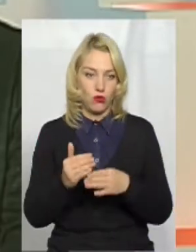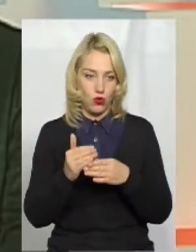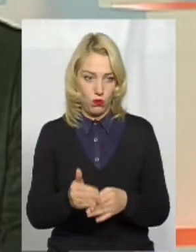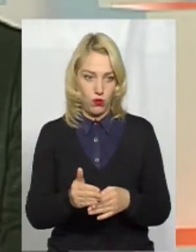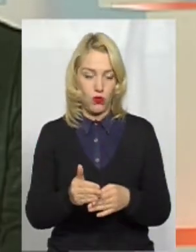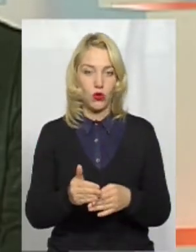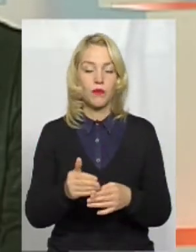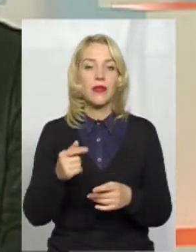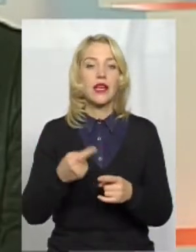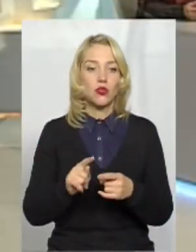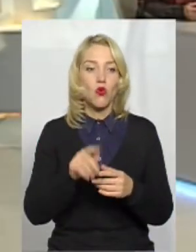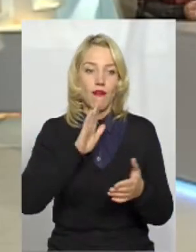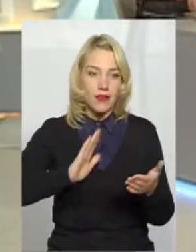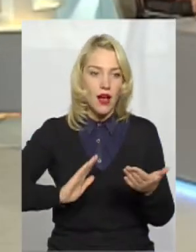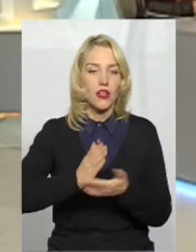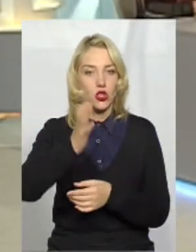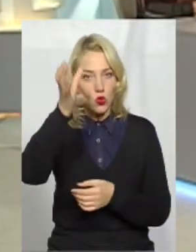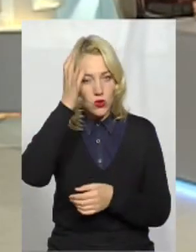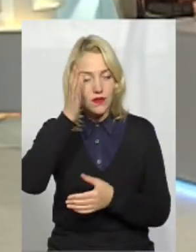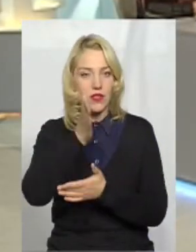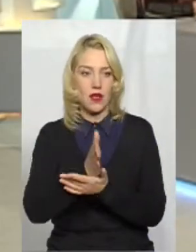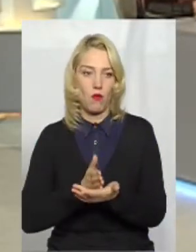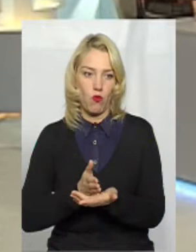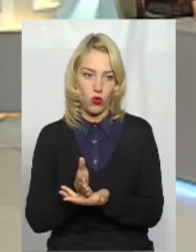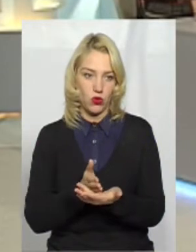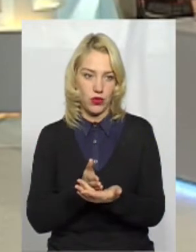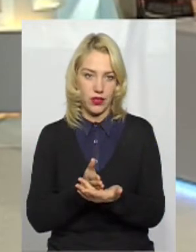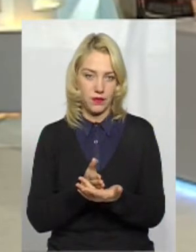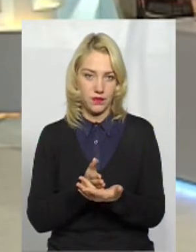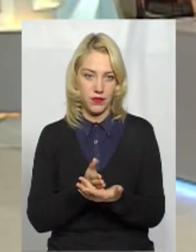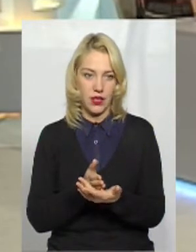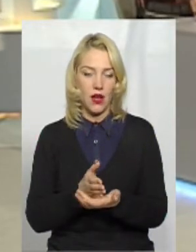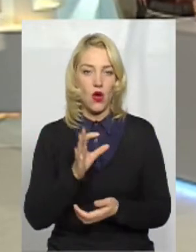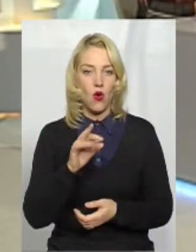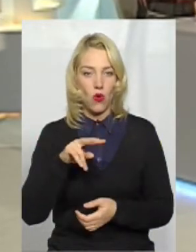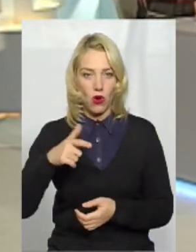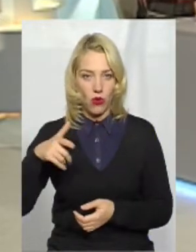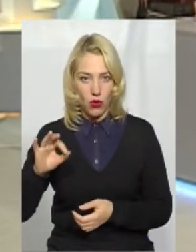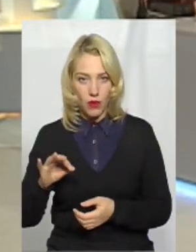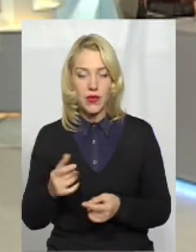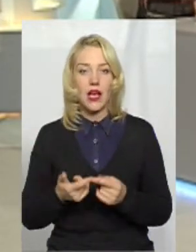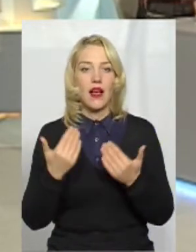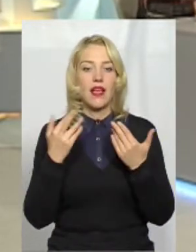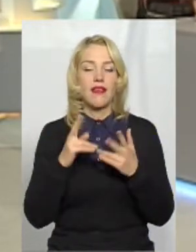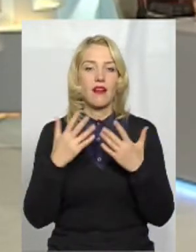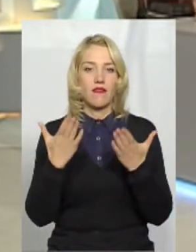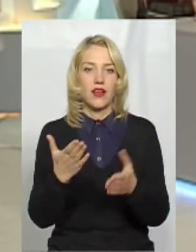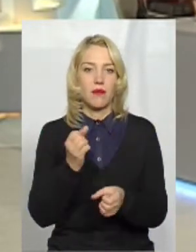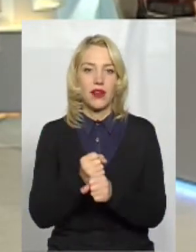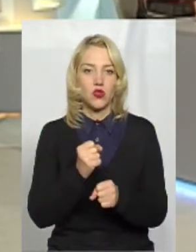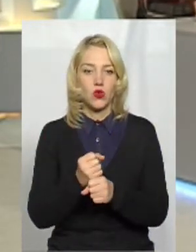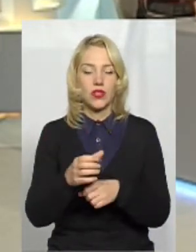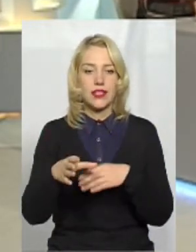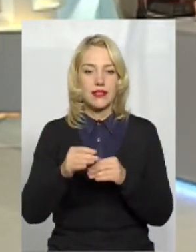якісну освітні послуги. Пані Ольго, а як ви працюєте з